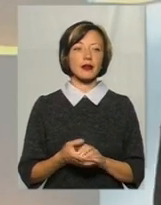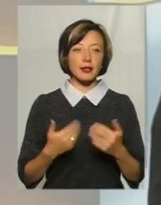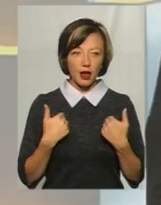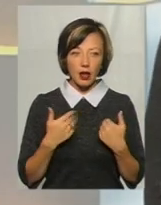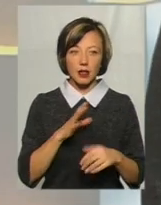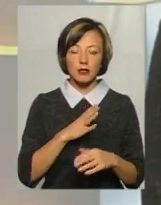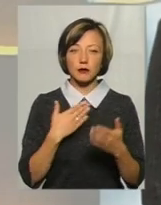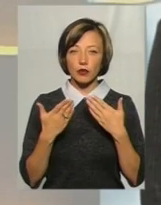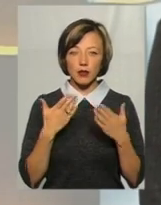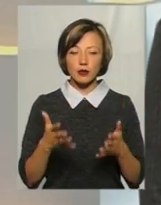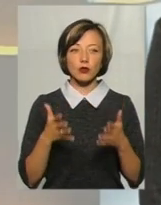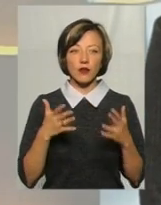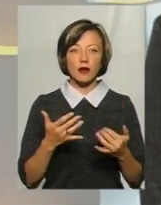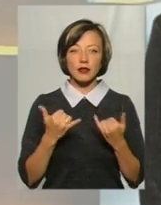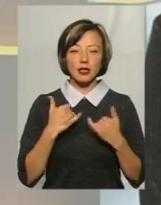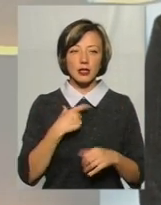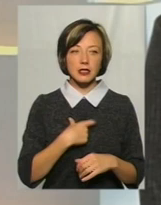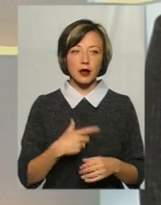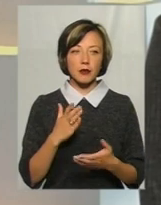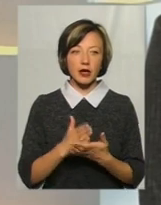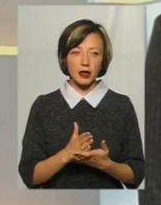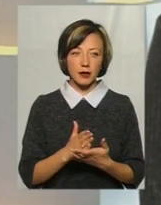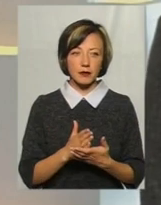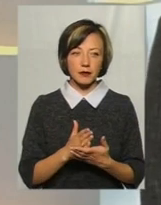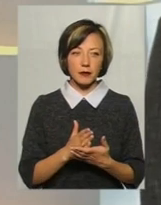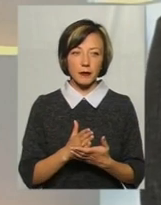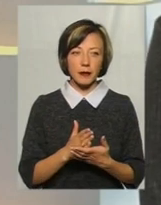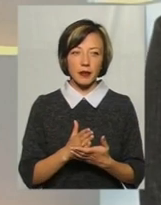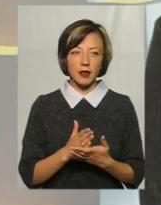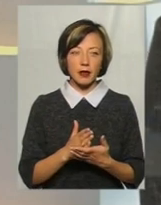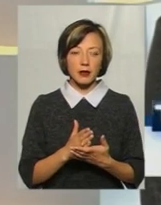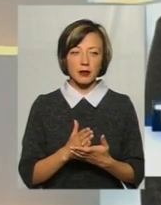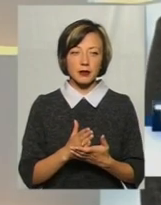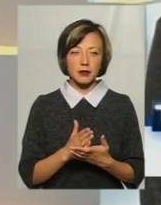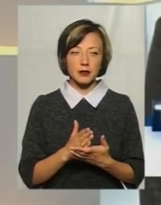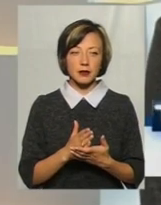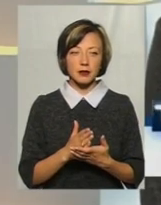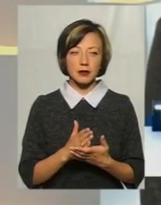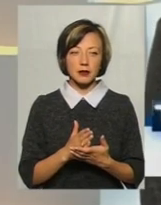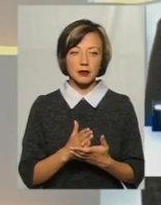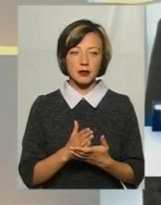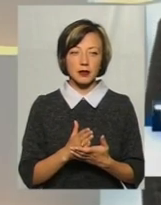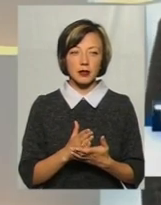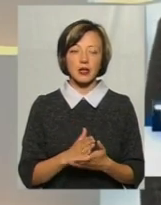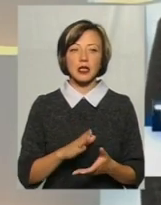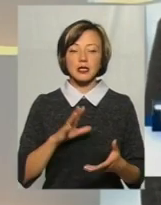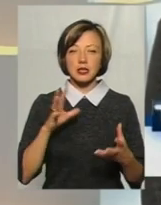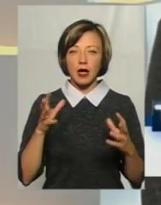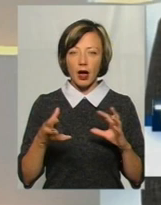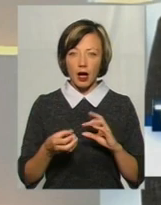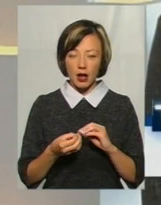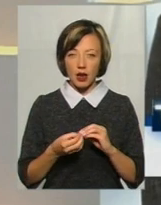є досить загальна обізнаність з інтернет